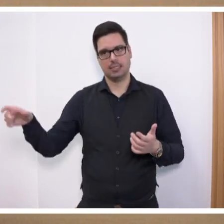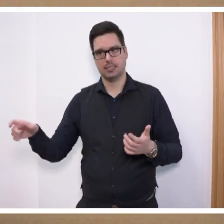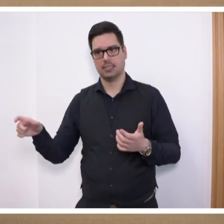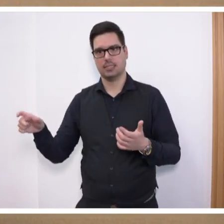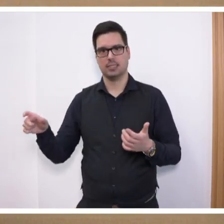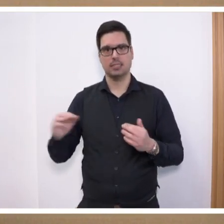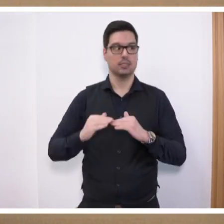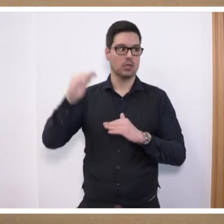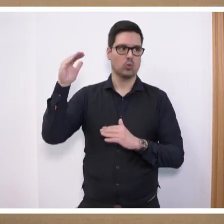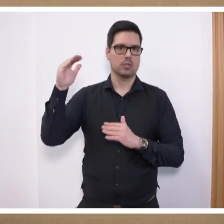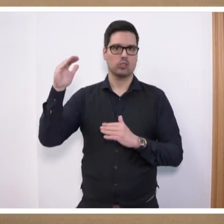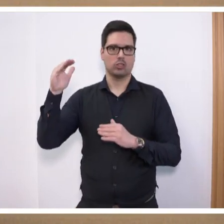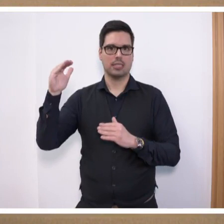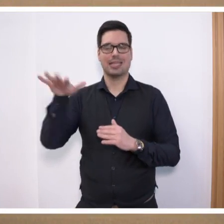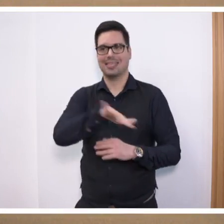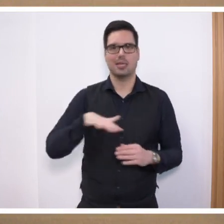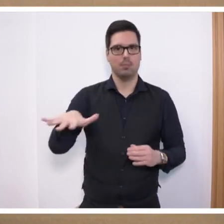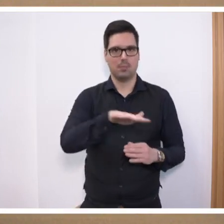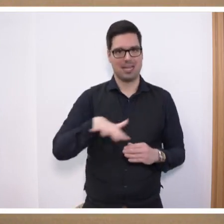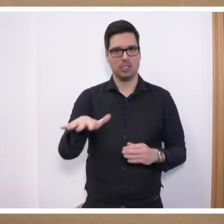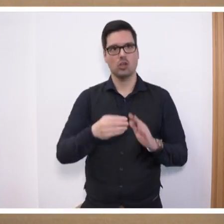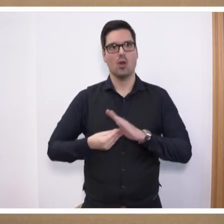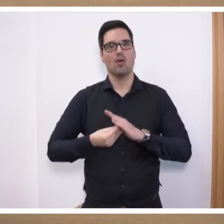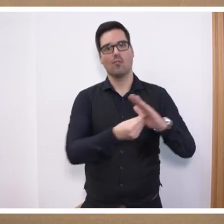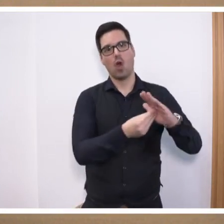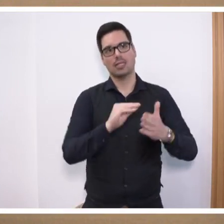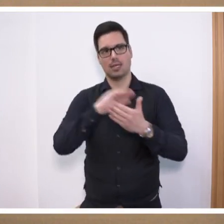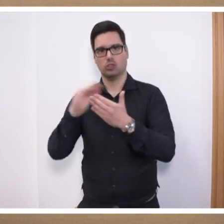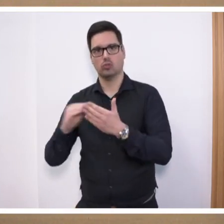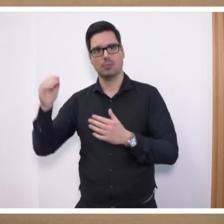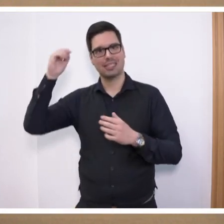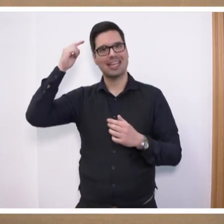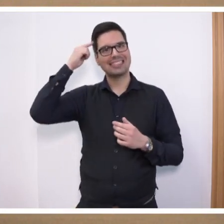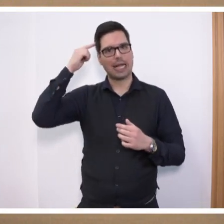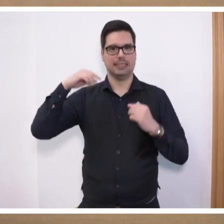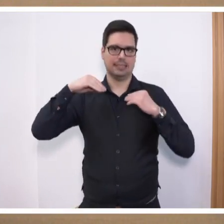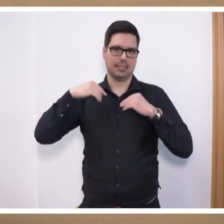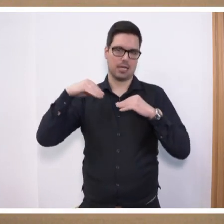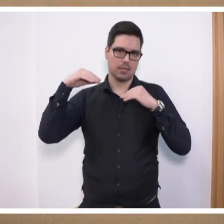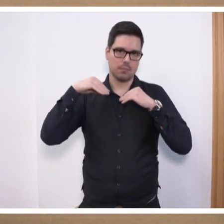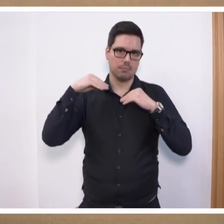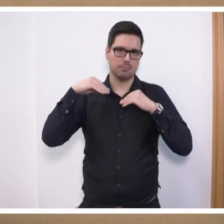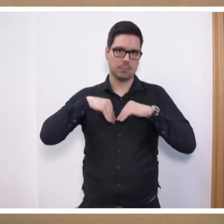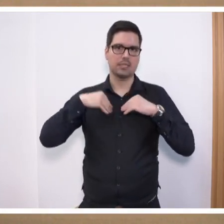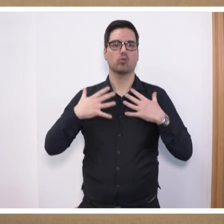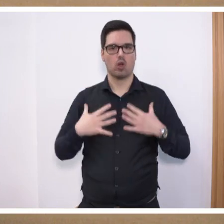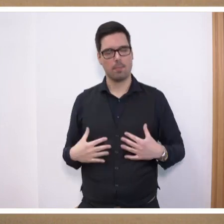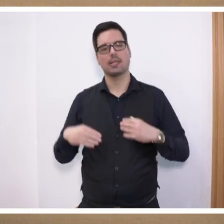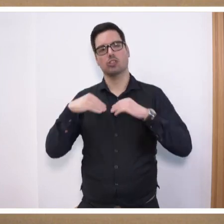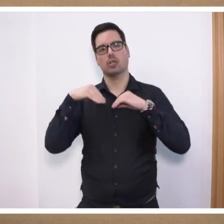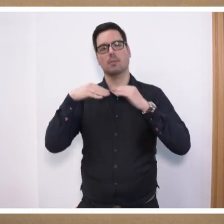deutlichste Anstieg übrigens im Bereich der Förderschulen mit geistiger Behinderung, beziehungsweise auch mit körperlicher